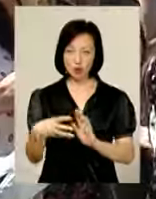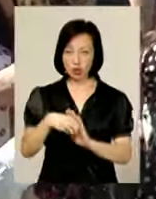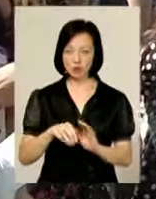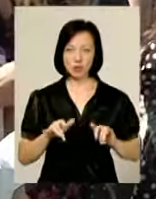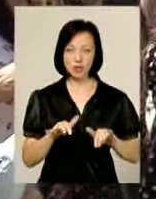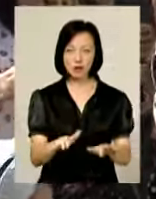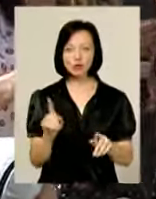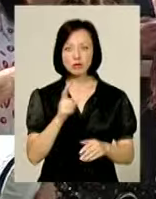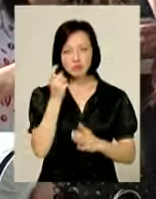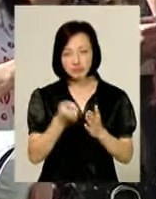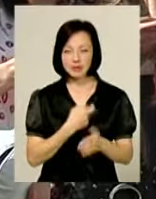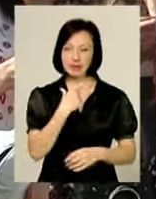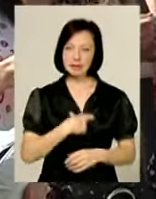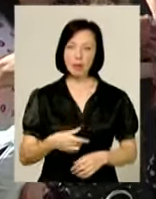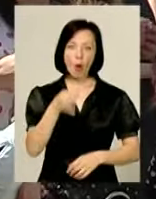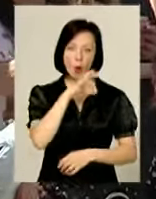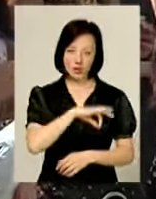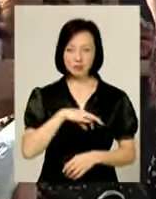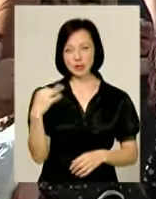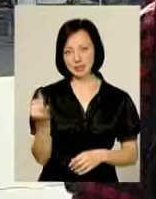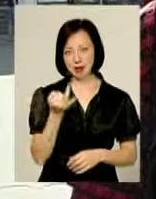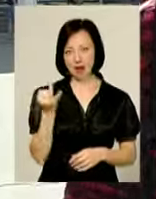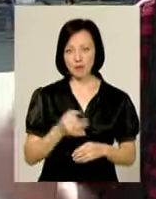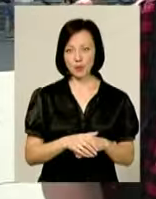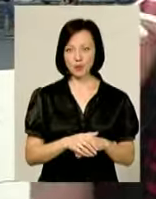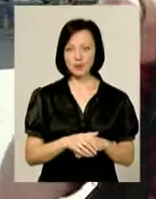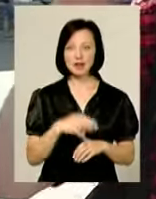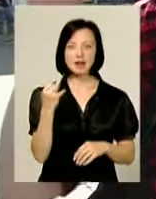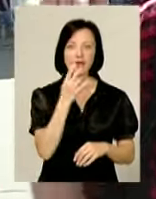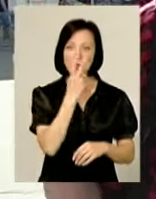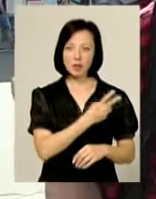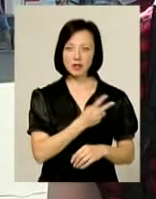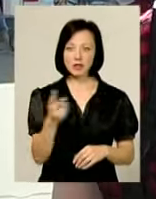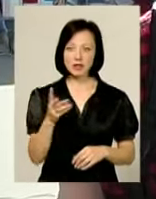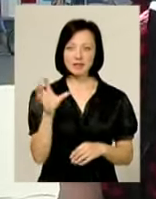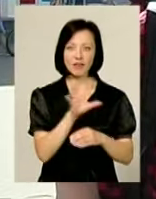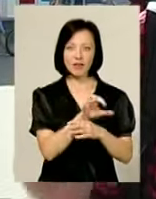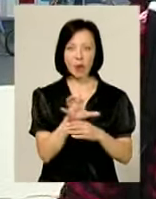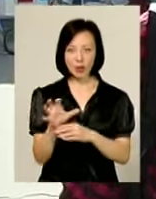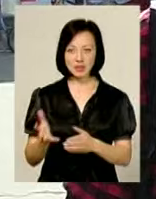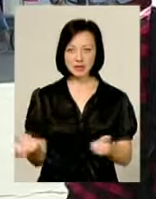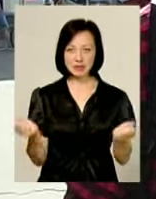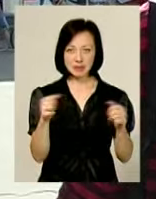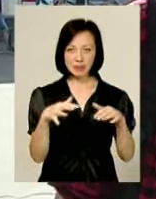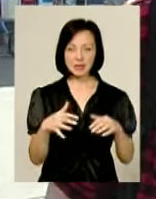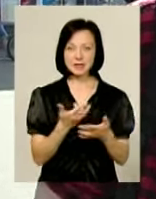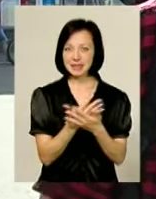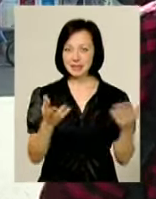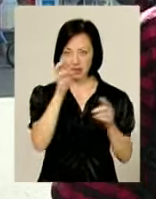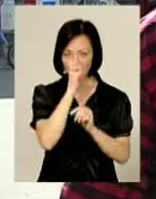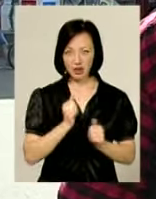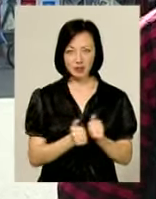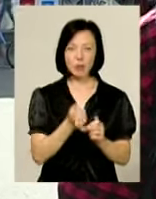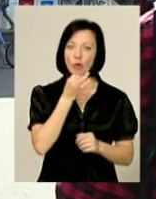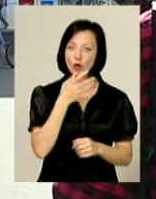Заходу, аби почерпнути для себе чогось корисного і цікавого. Цікаво було подивитися всі фотки, які зібрані з різних країн і